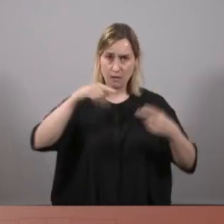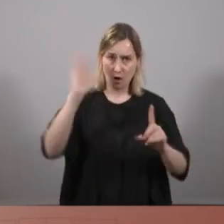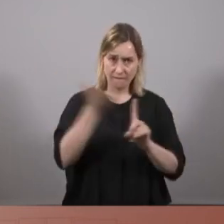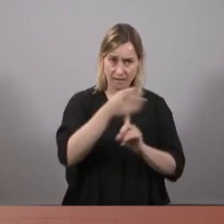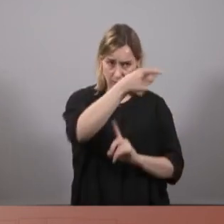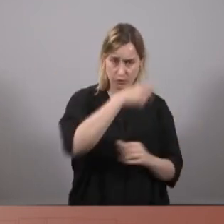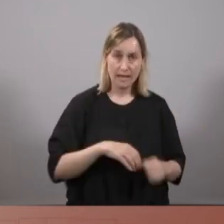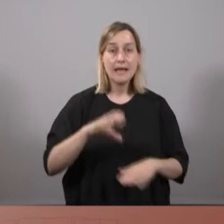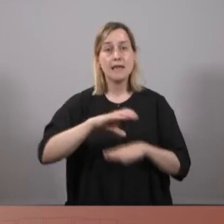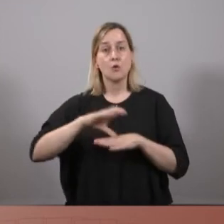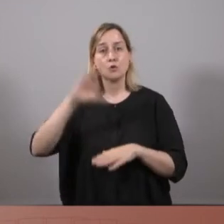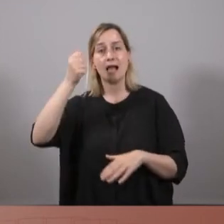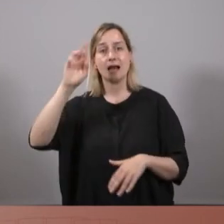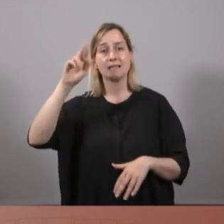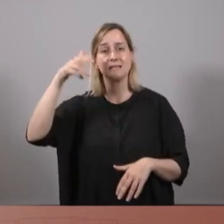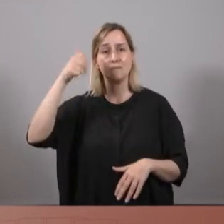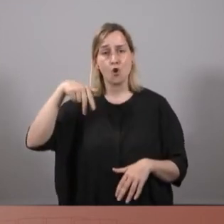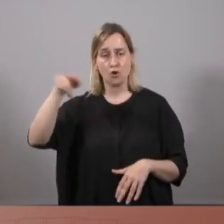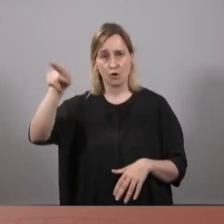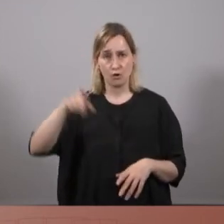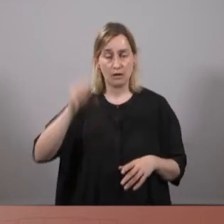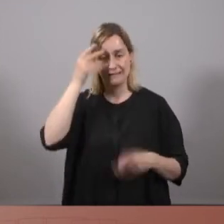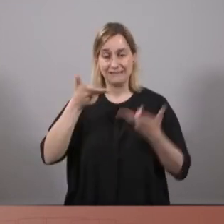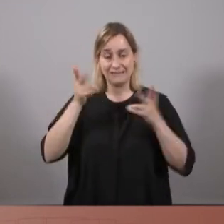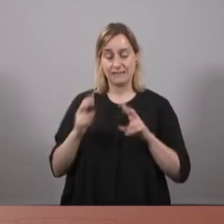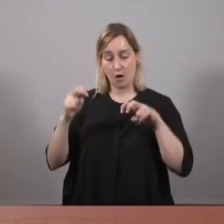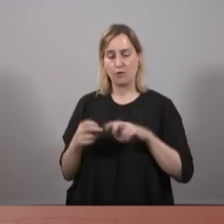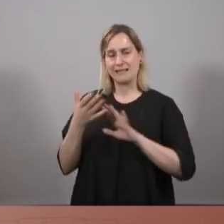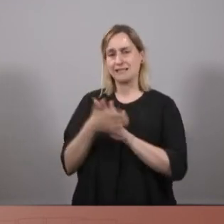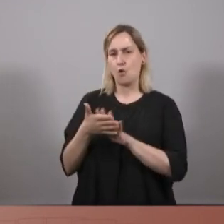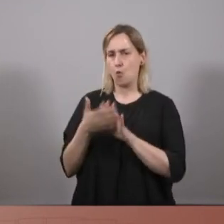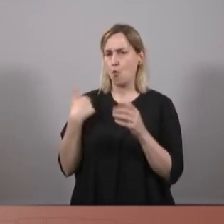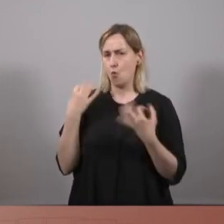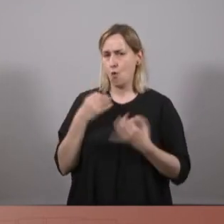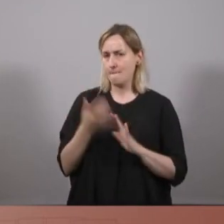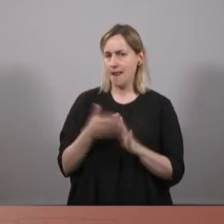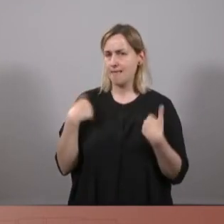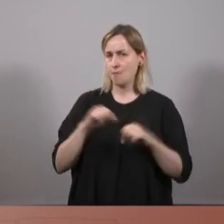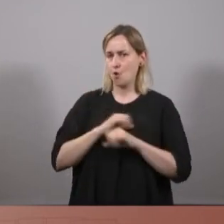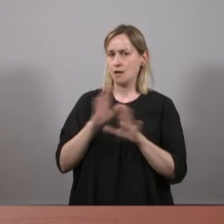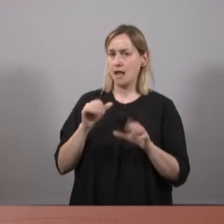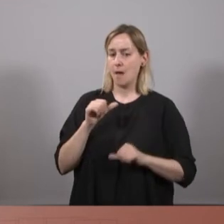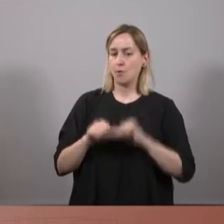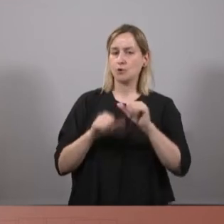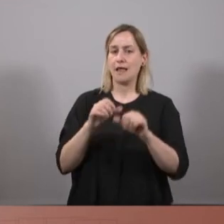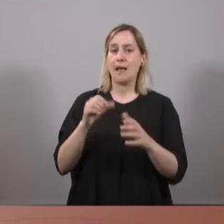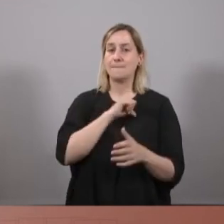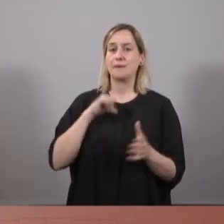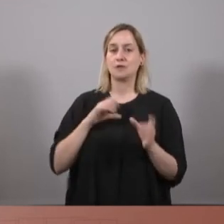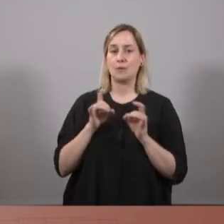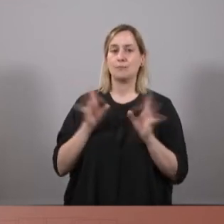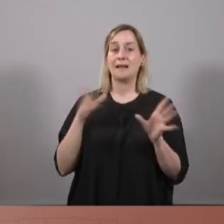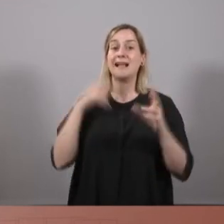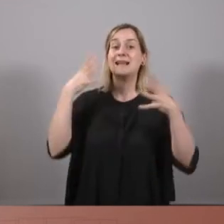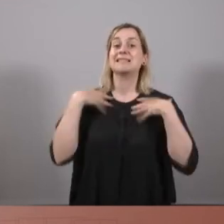el conseller Argimon, suposo que quan han segut a la taula i han començat a parlar han deixat clar que cal un procés de desprivatització de la